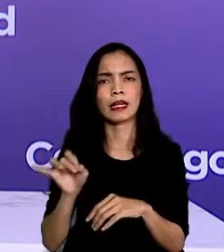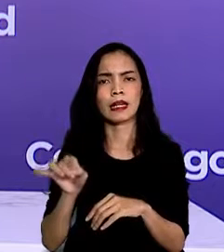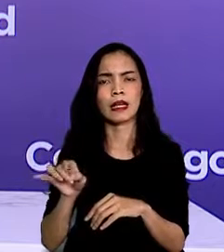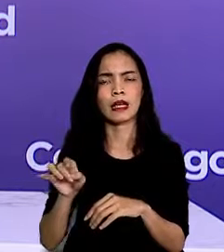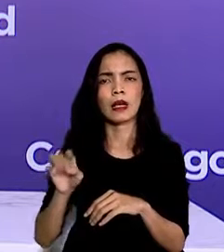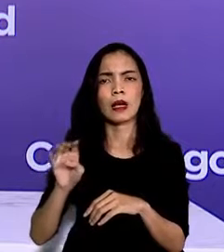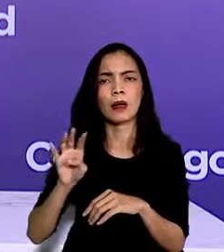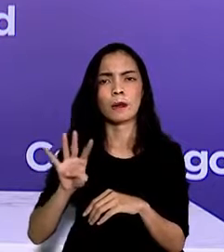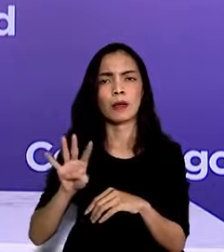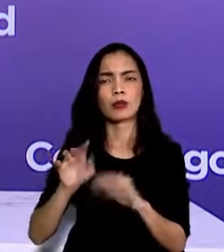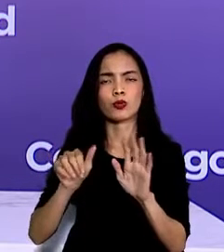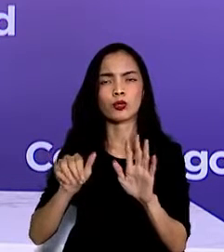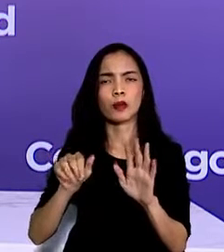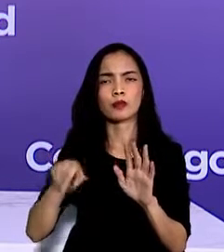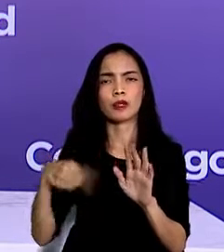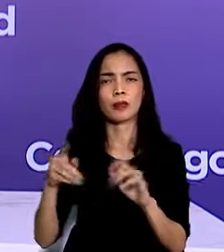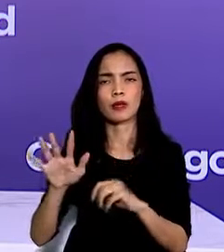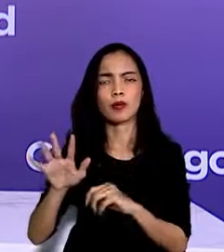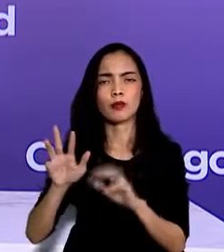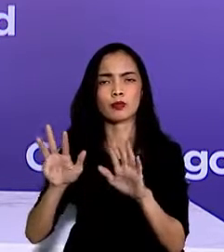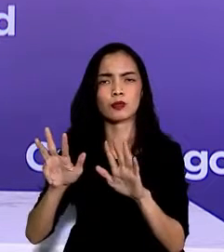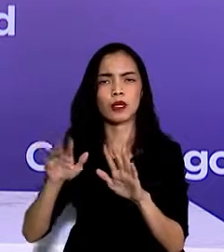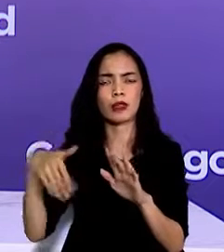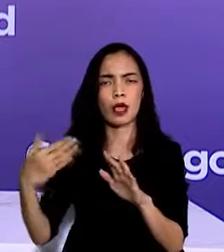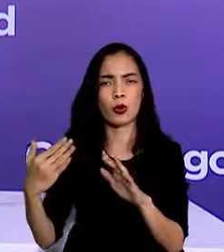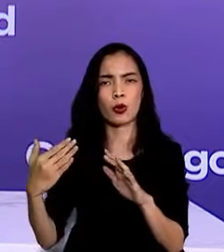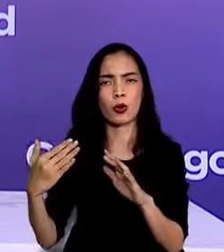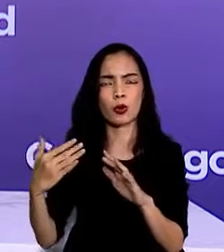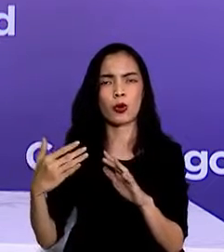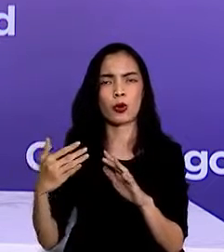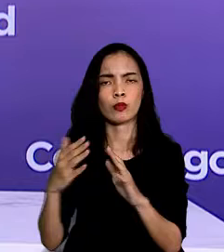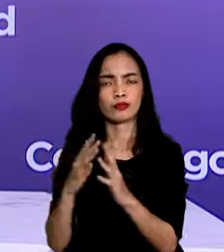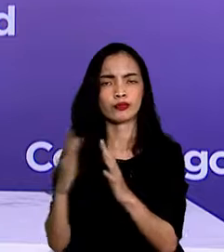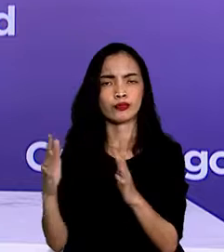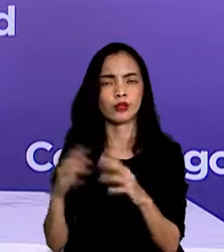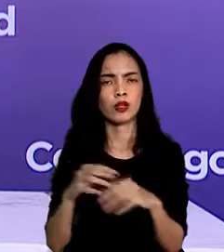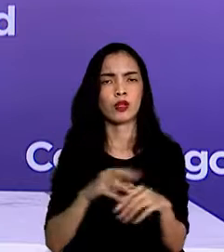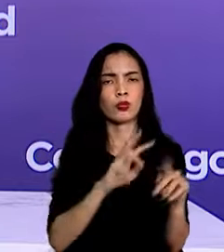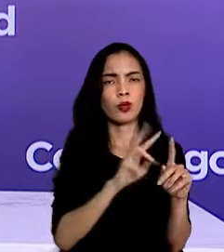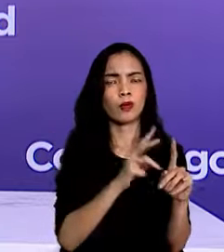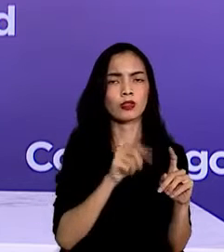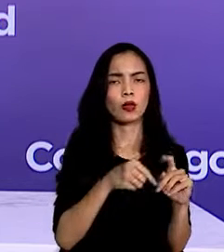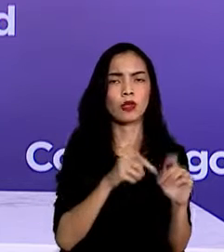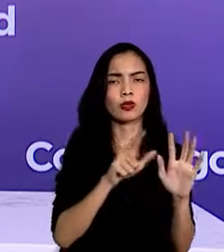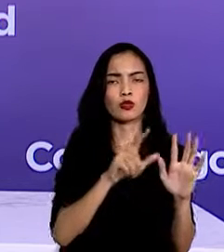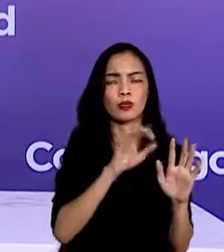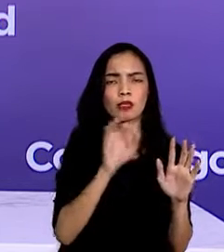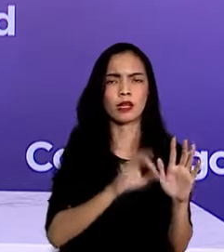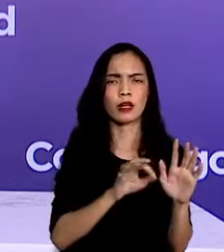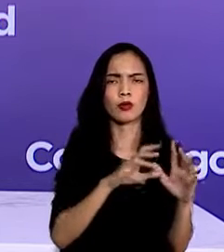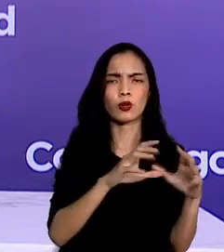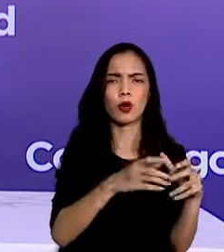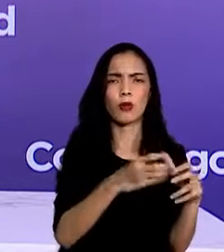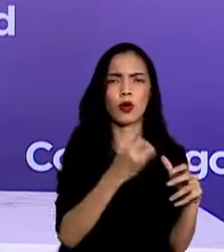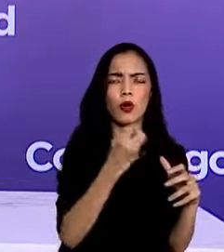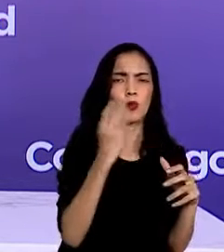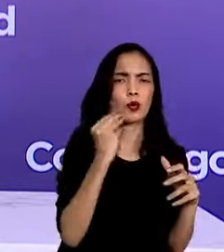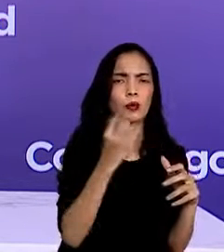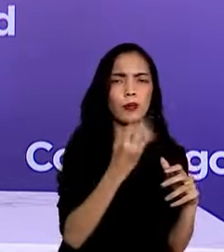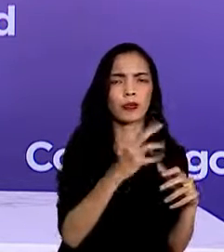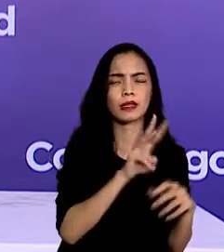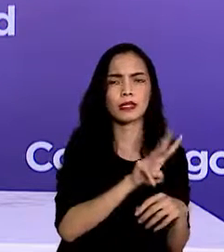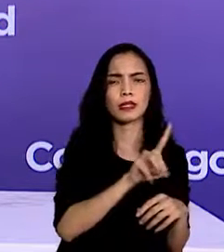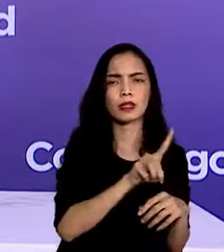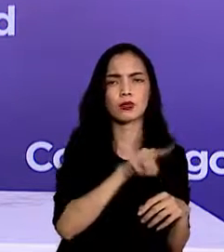46 sampai dengan 59 tahun dan 12,7 persen kematian dari usia 31